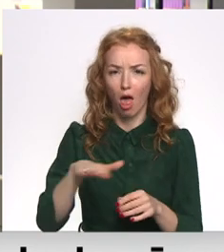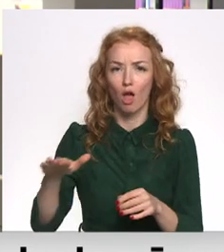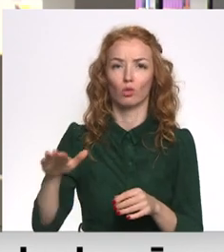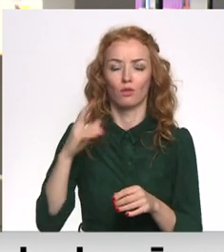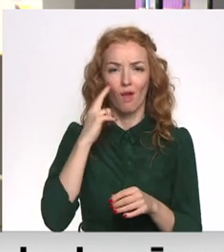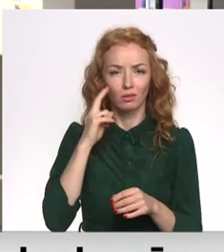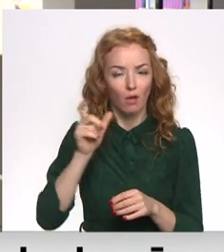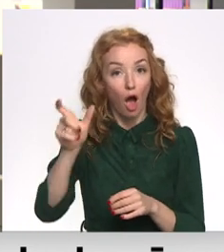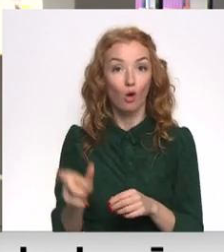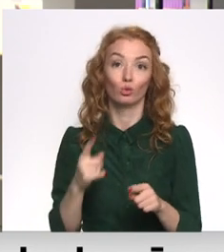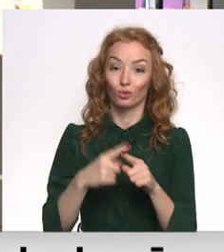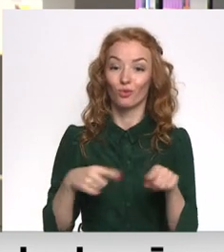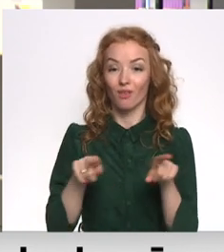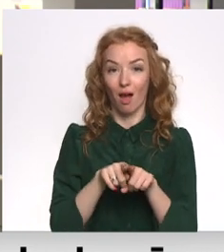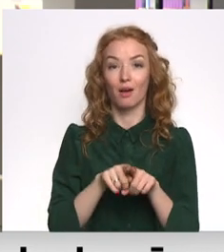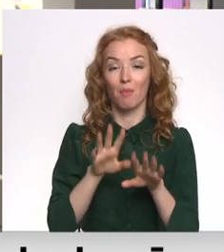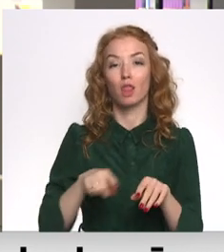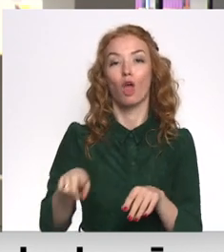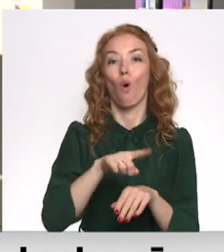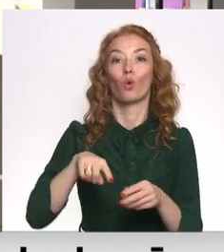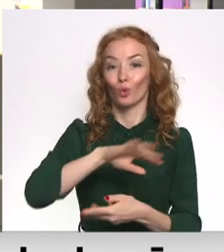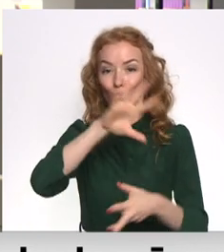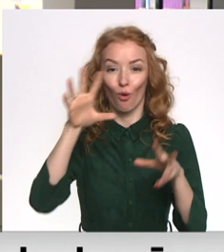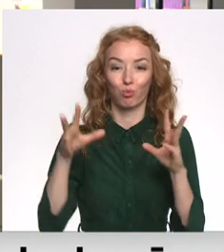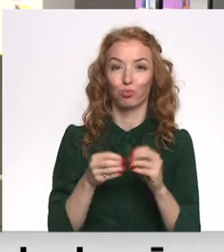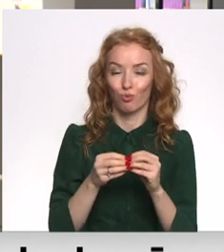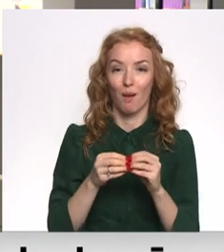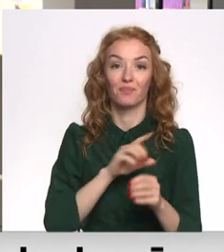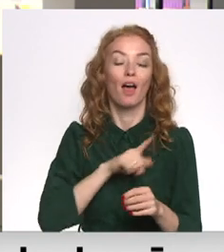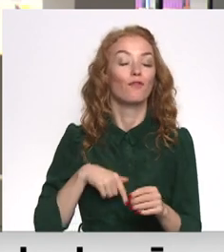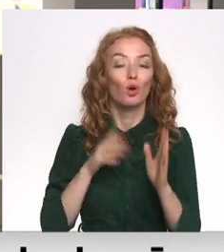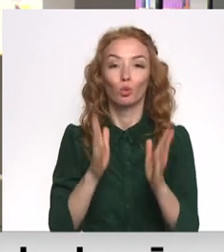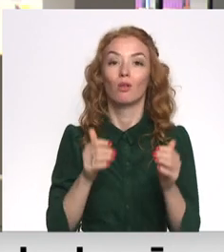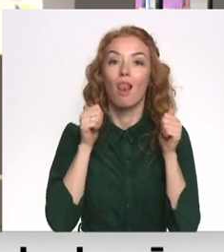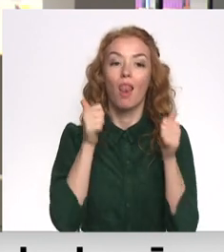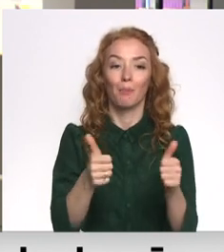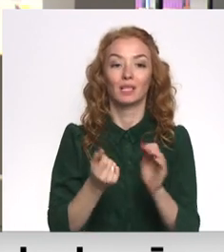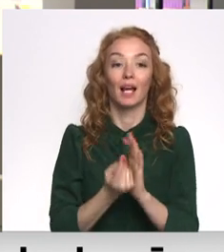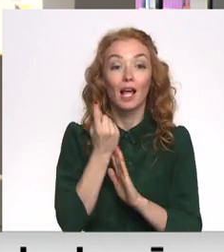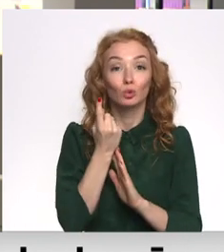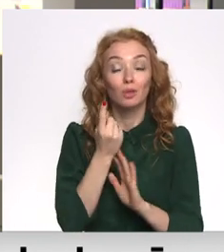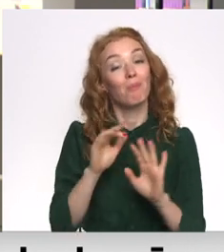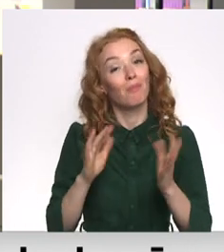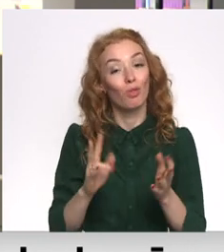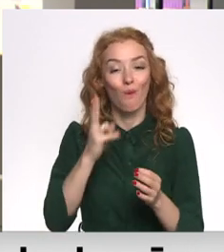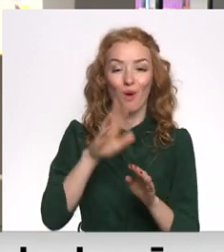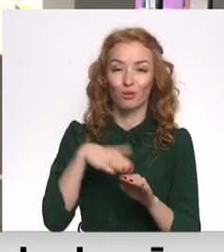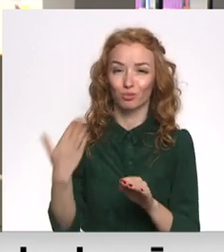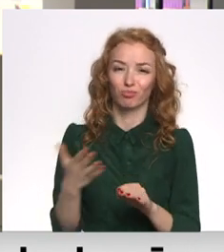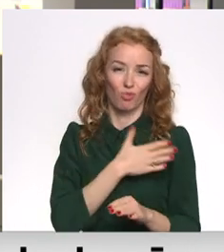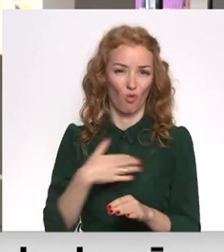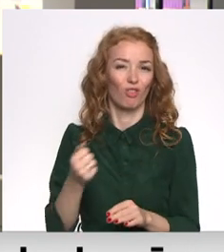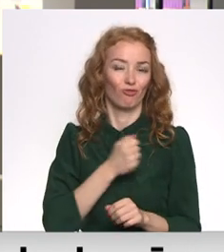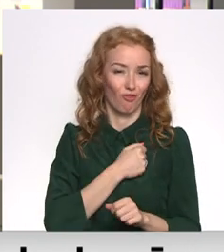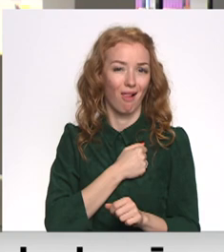vecākiem un arī par tautu kopumā. Var teikt, ka Latvijā būs ļoti labs resursi, bet no otras puses ir ļoti skumīgi,